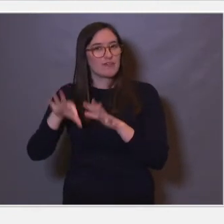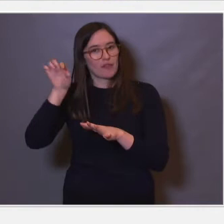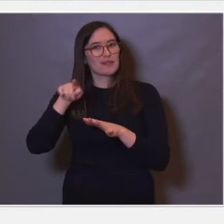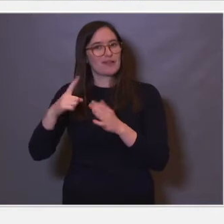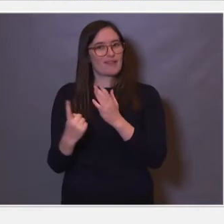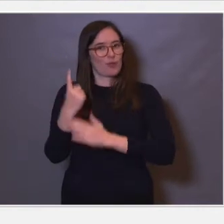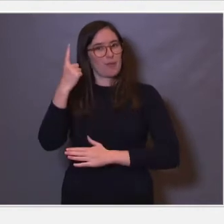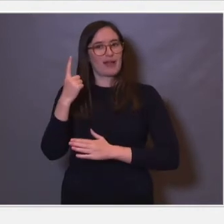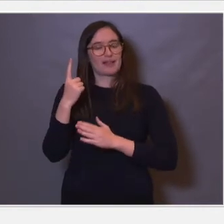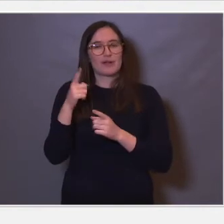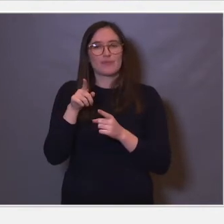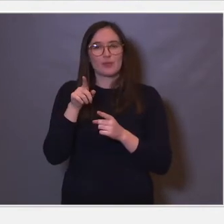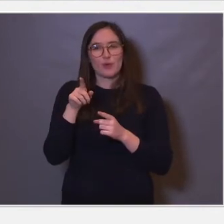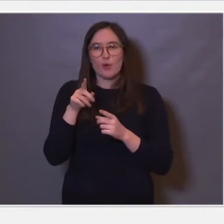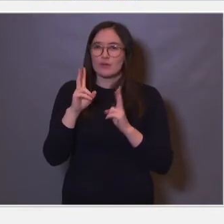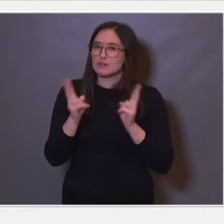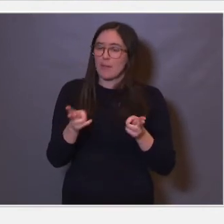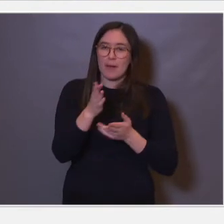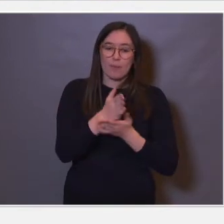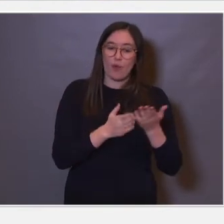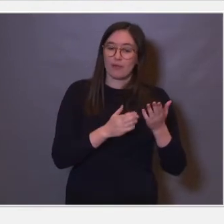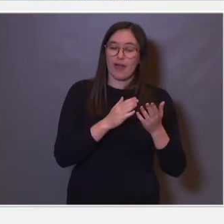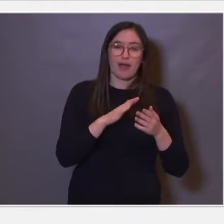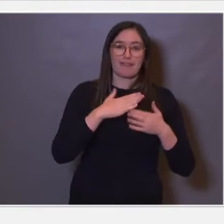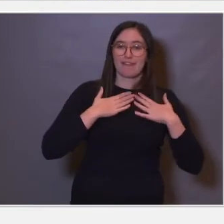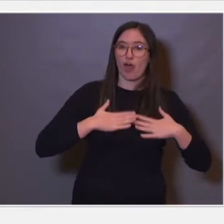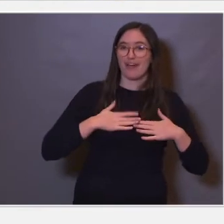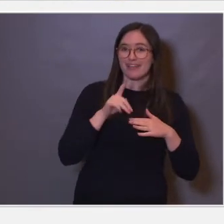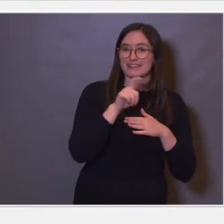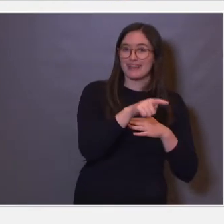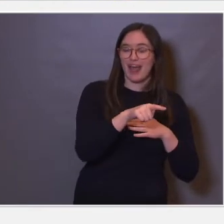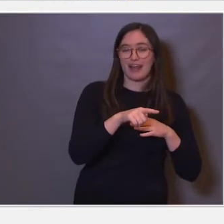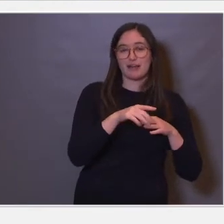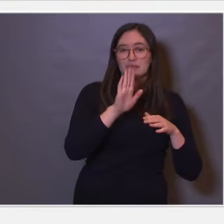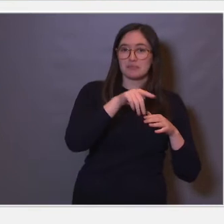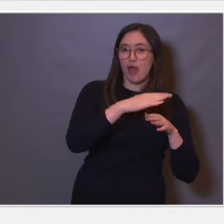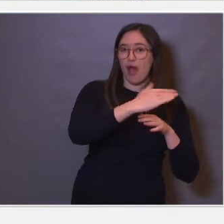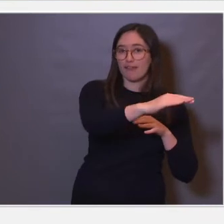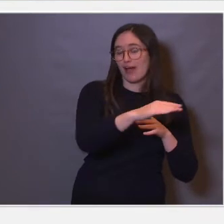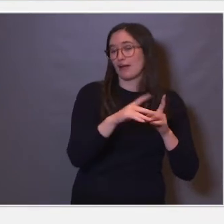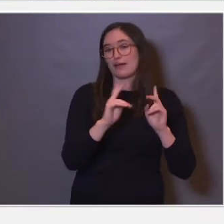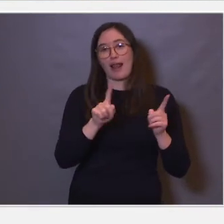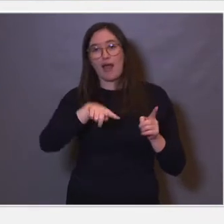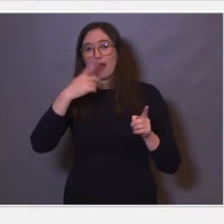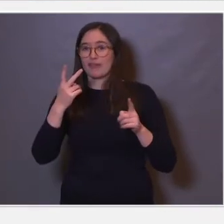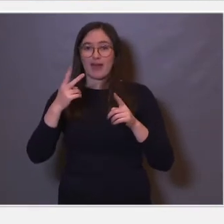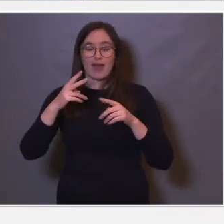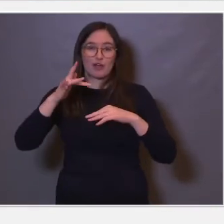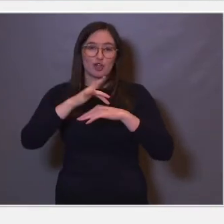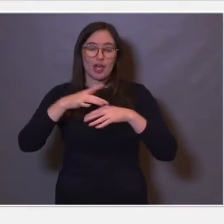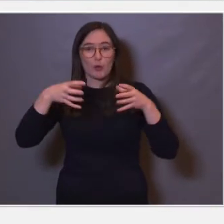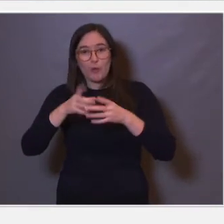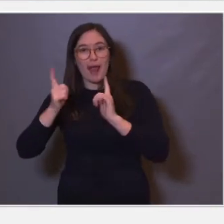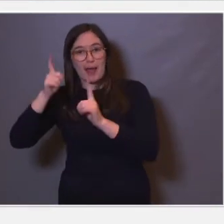på samme måte for nakensneil som svømmer i havet, som det gjelder for alle dyregrupper, også opp til mennesket. Så det er også